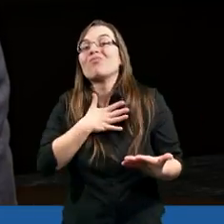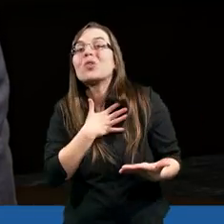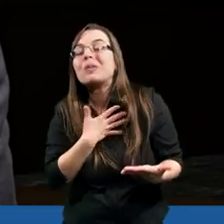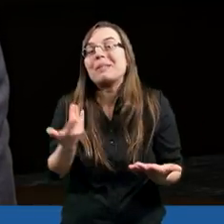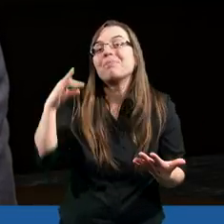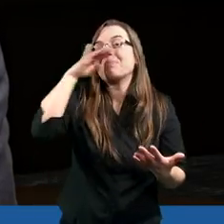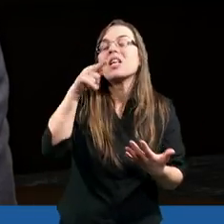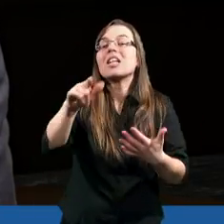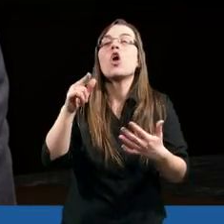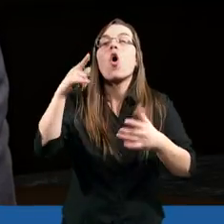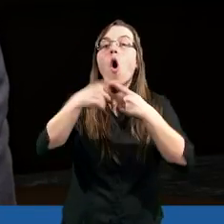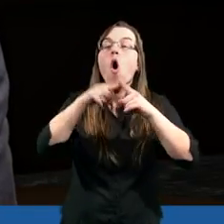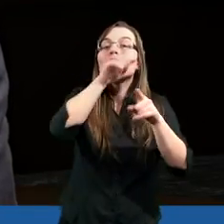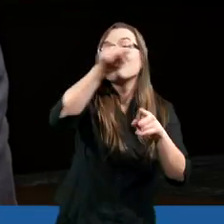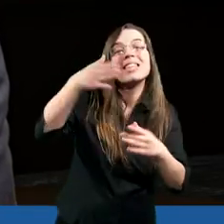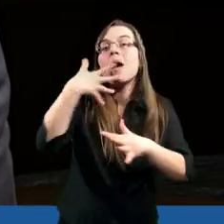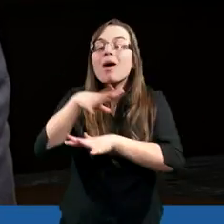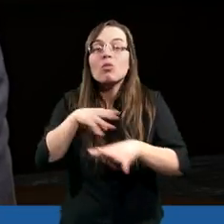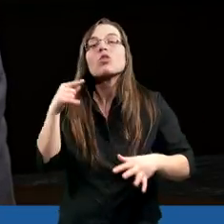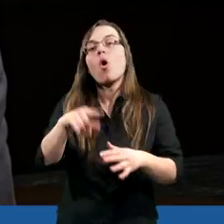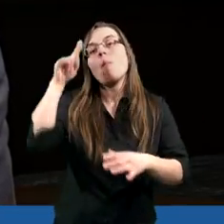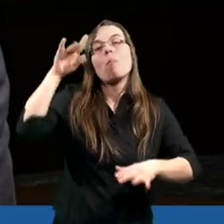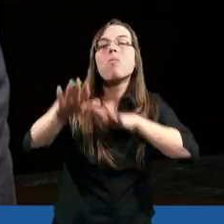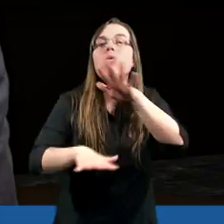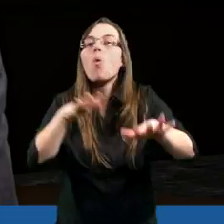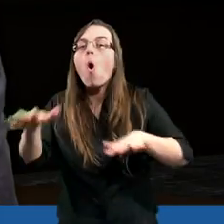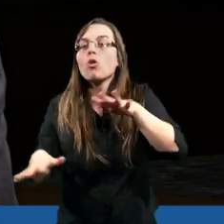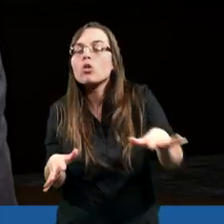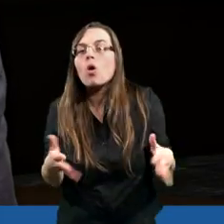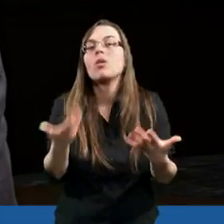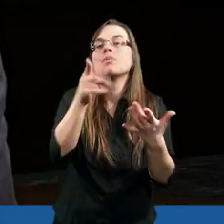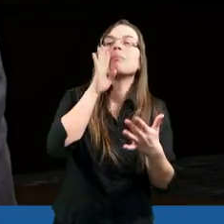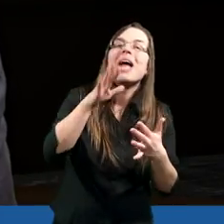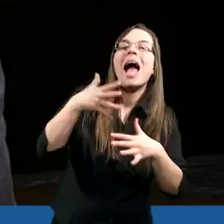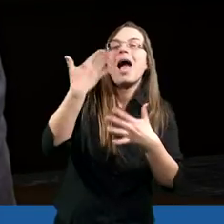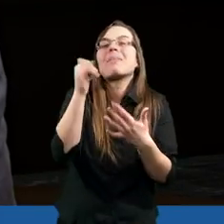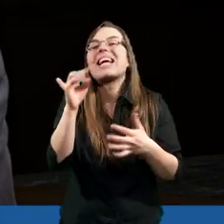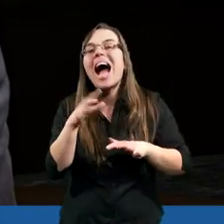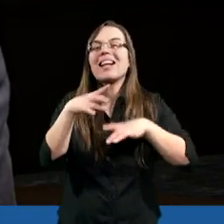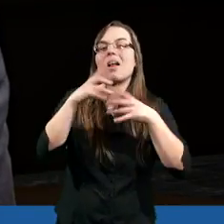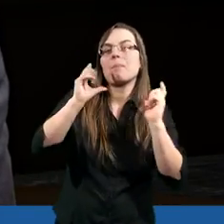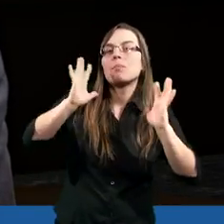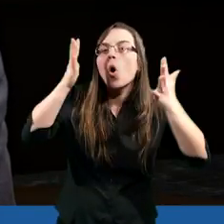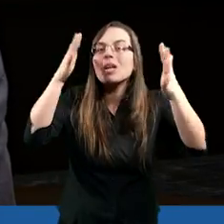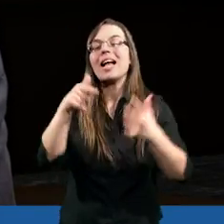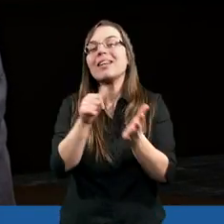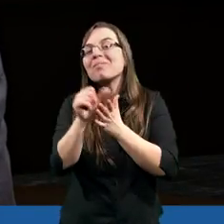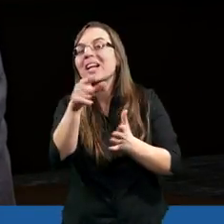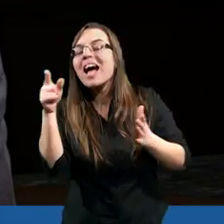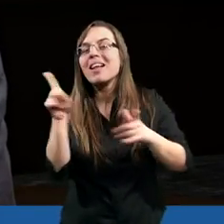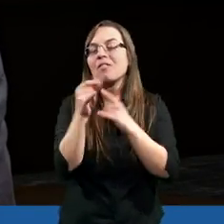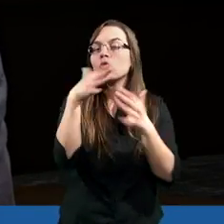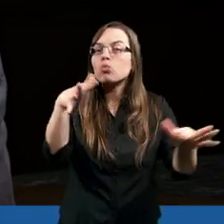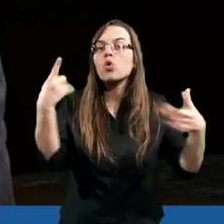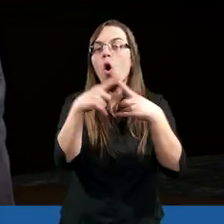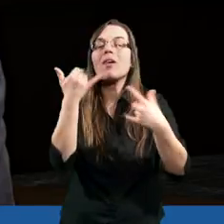wówczas takie Kościoły błądzą. I ludzie sobie zadają pytanie, dlaczego jest jakaś taka migracja stosunkowo duża